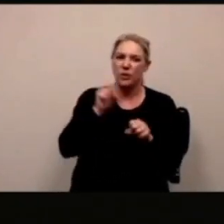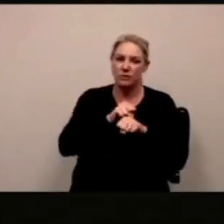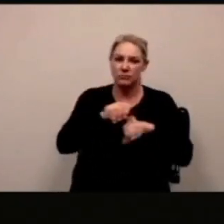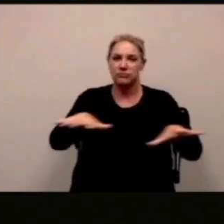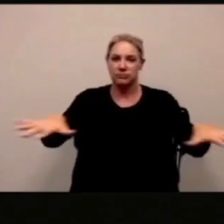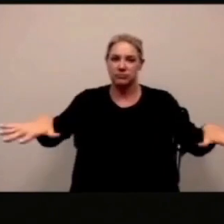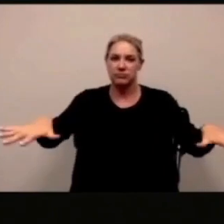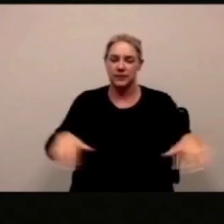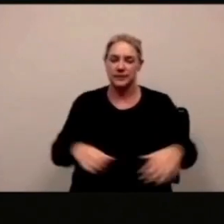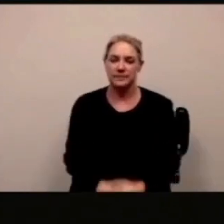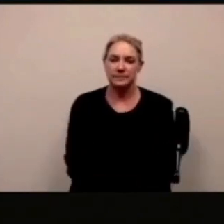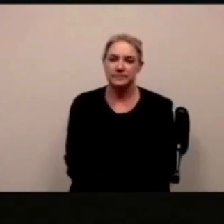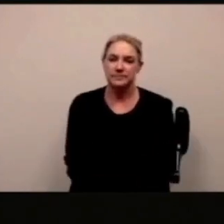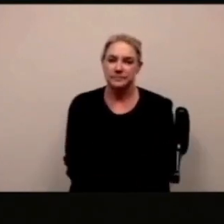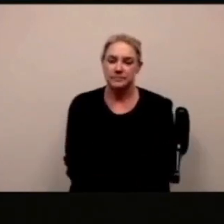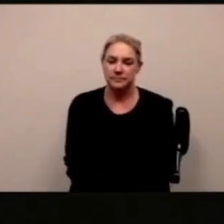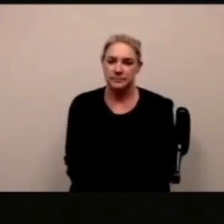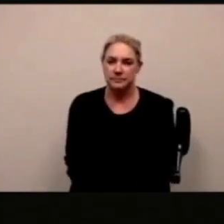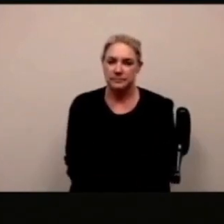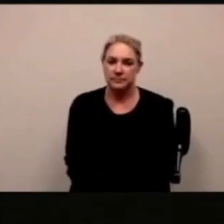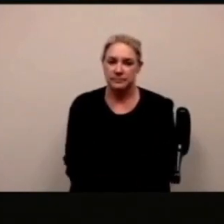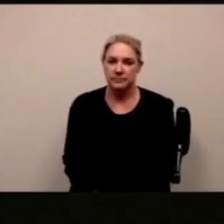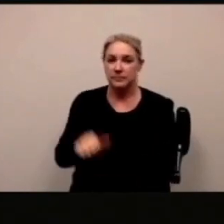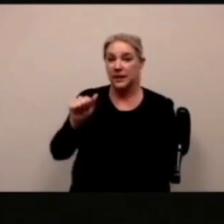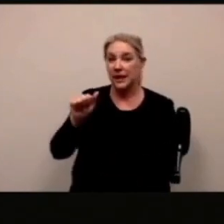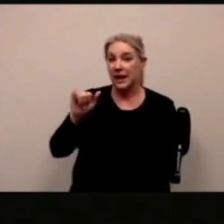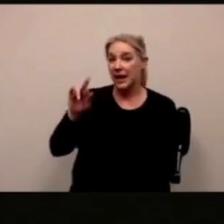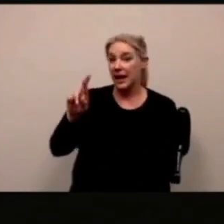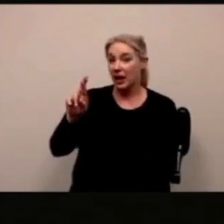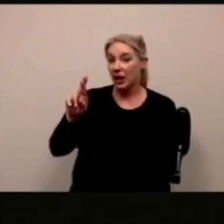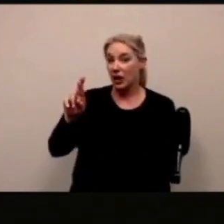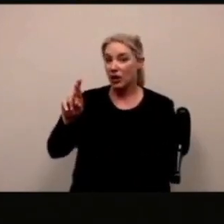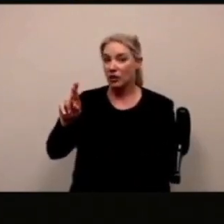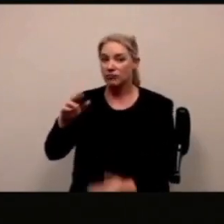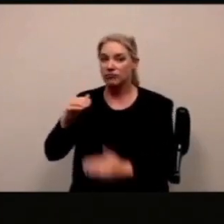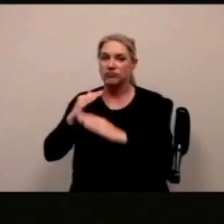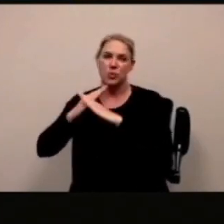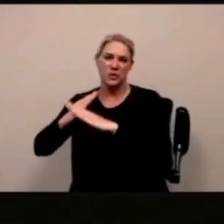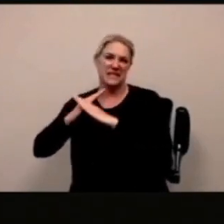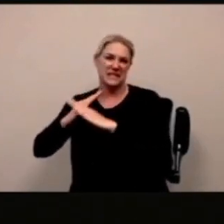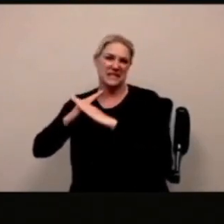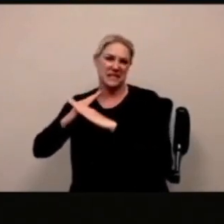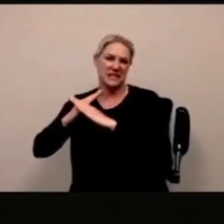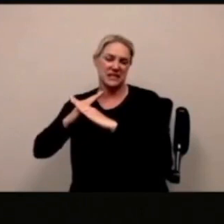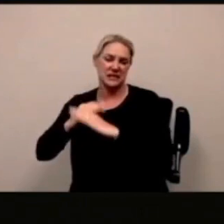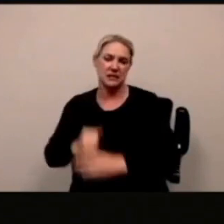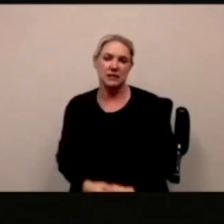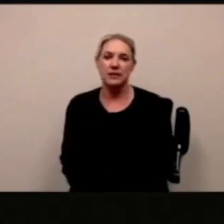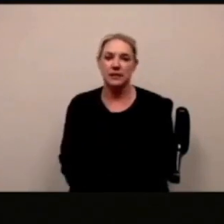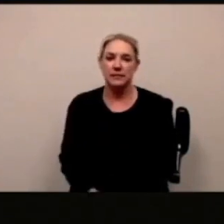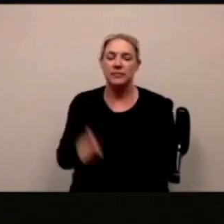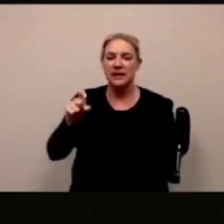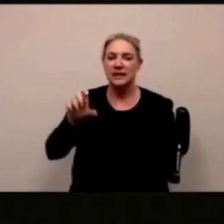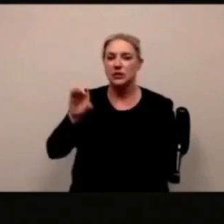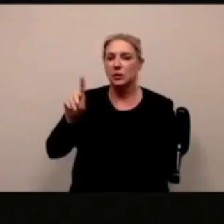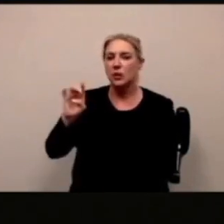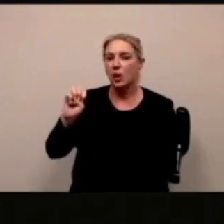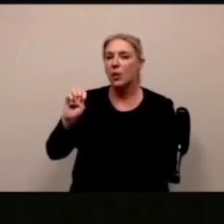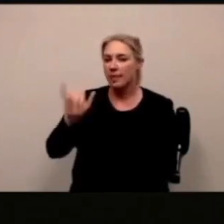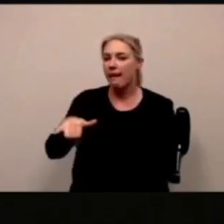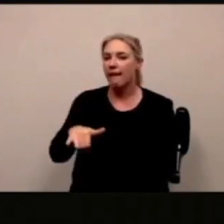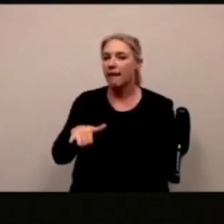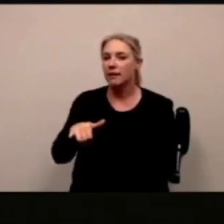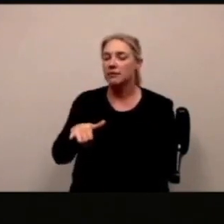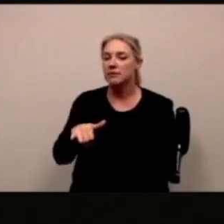questo fatto le persone hanno molto energia positiva rispetto a riguardo a